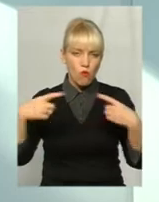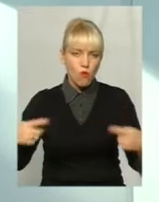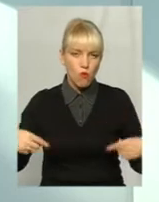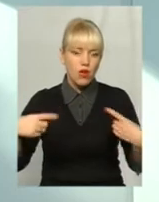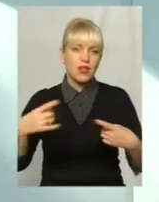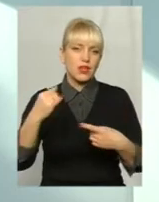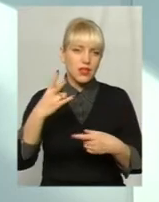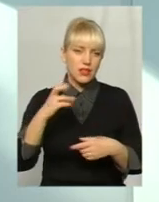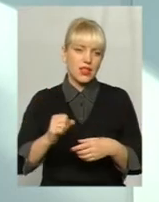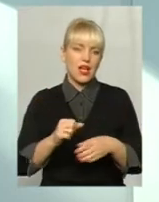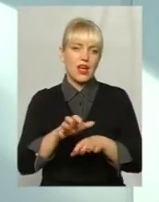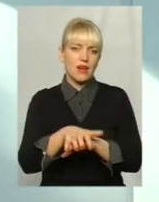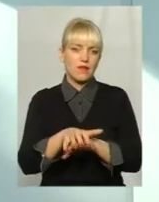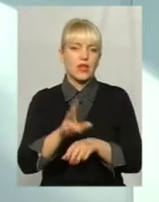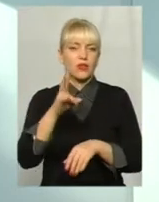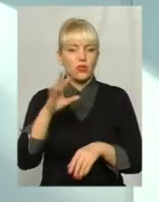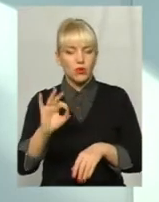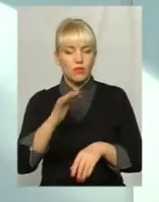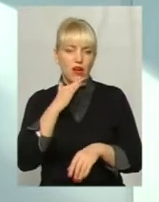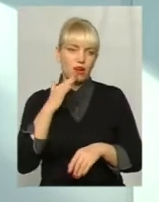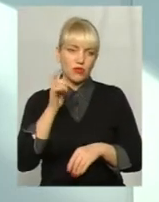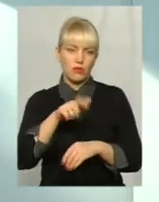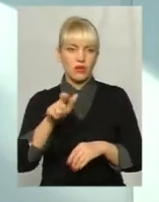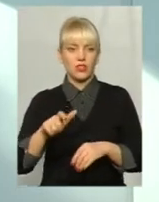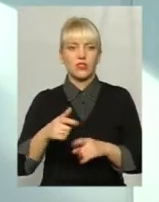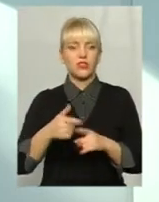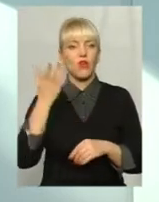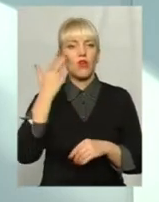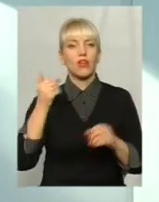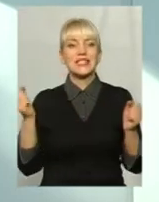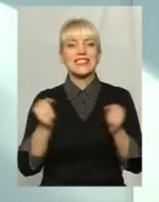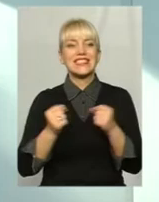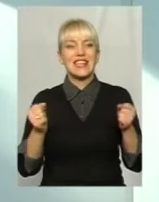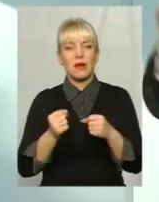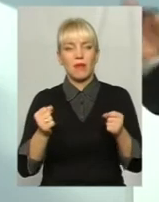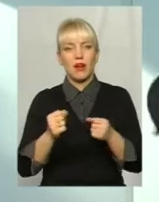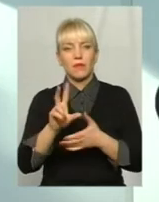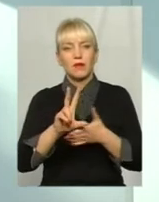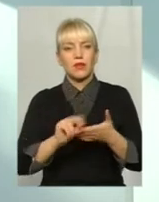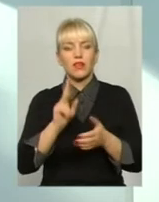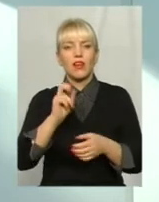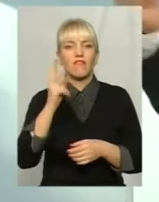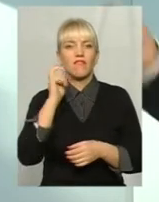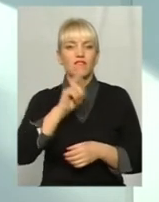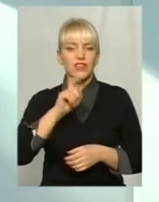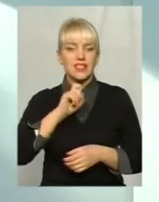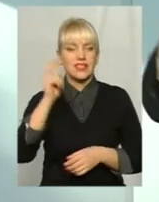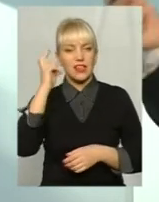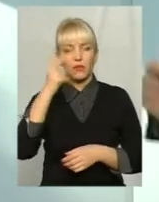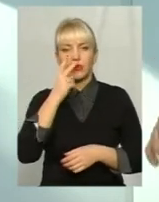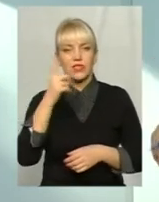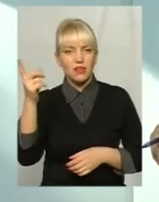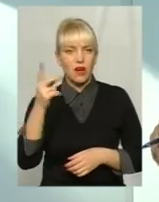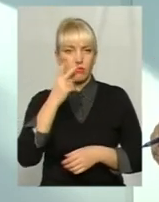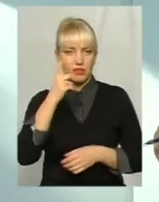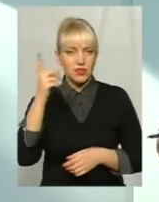автомобілі, але багато мешканців міста, коли зима є, наводять приклади, Вінниці, Києва, от подивіться там, чи ви